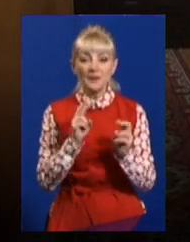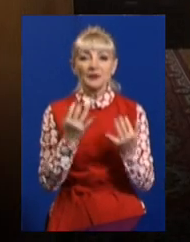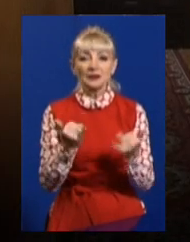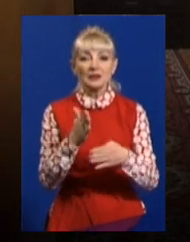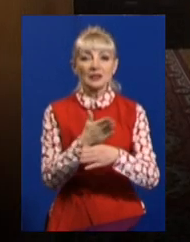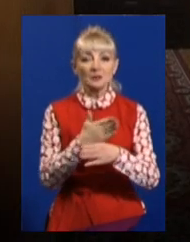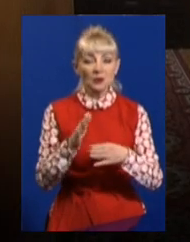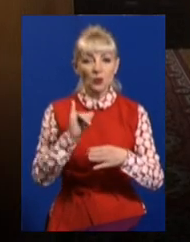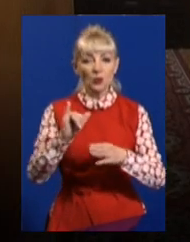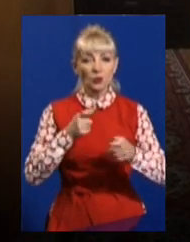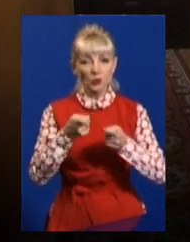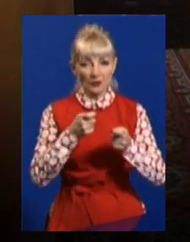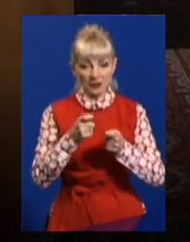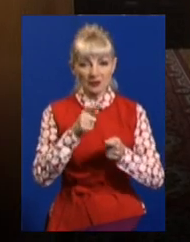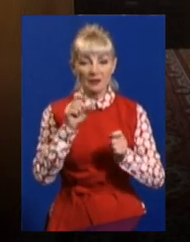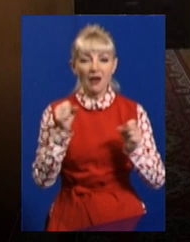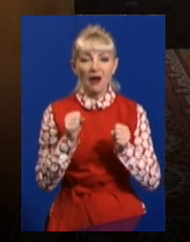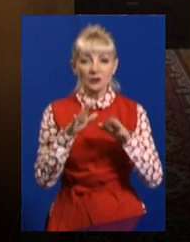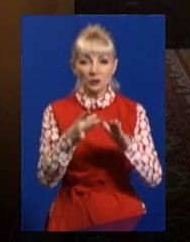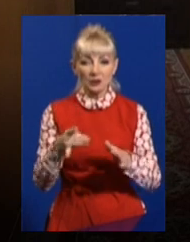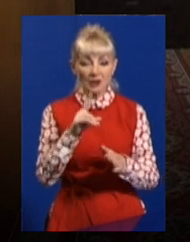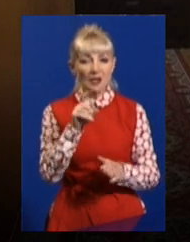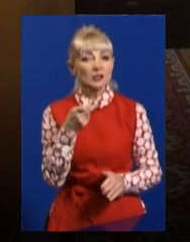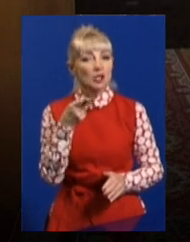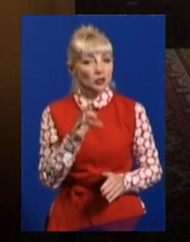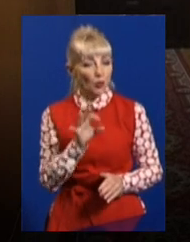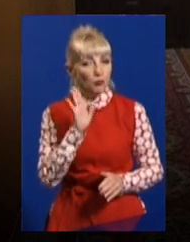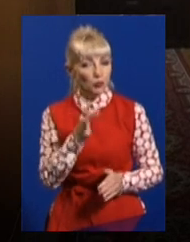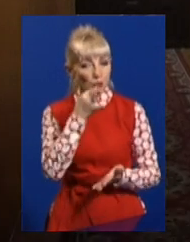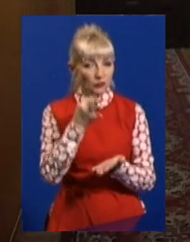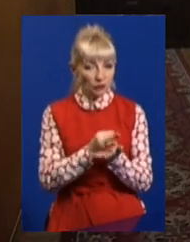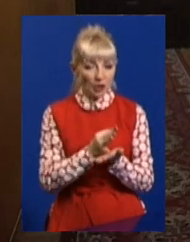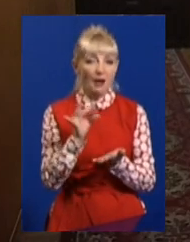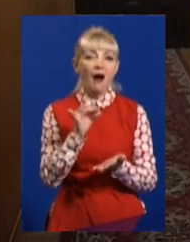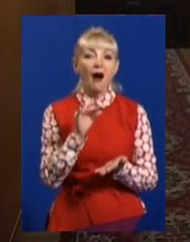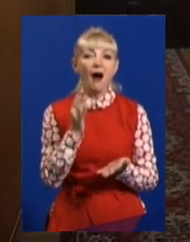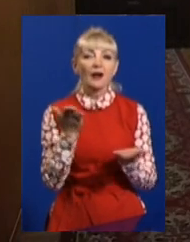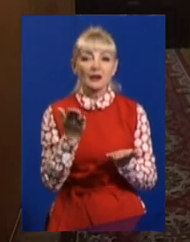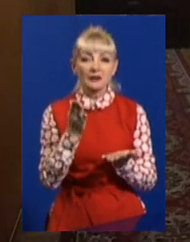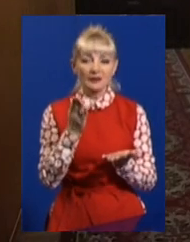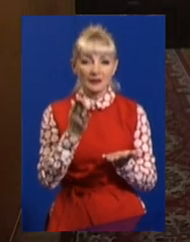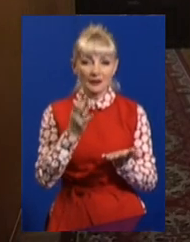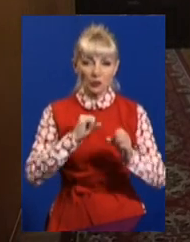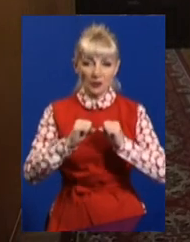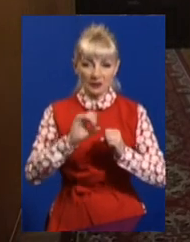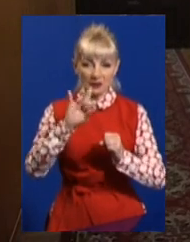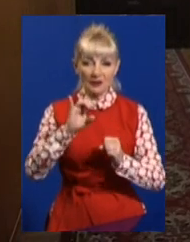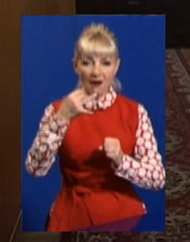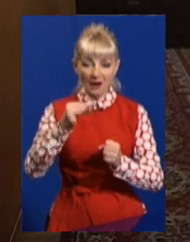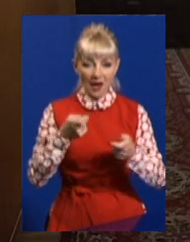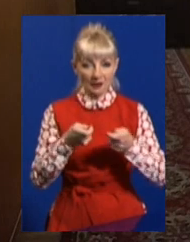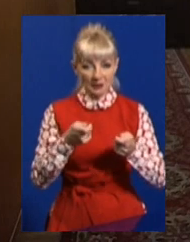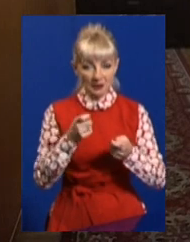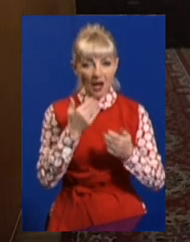Холодногірського району, за що відповідатиме координатор, а які обов'язки у очільника райадміністрації, ми звернулися до Олени Гумбіної. З